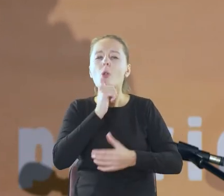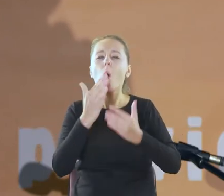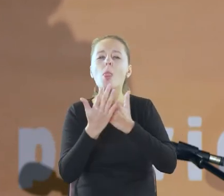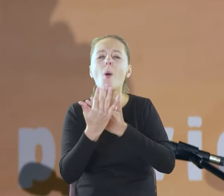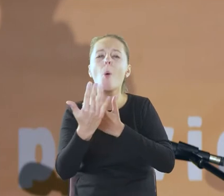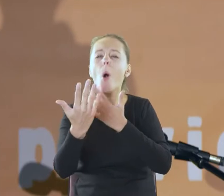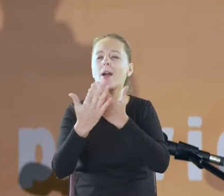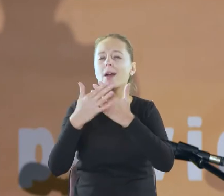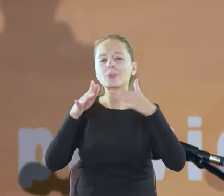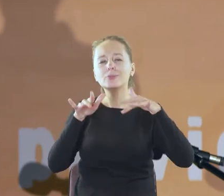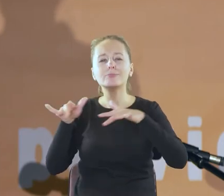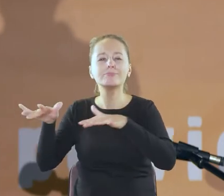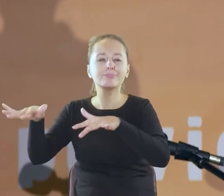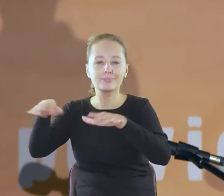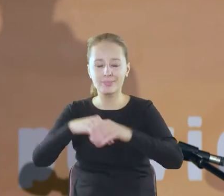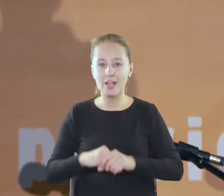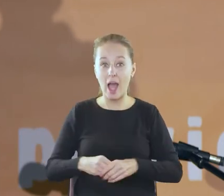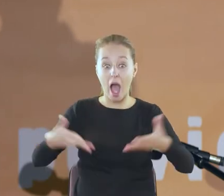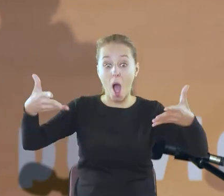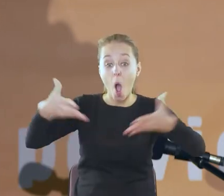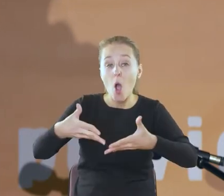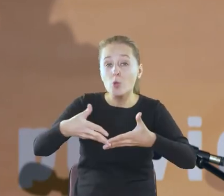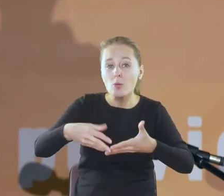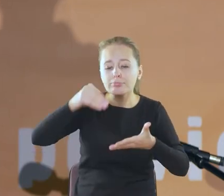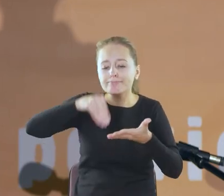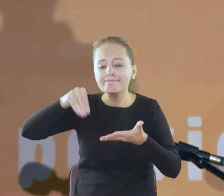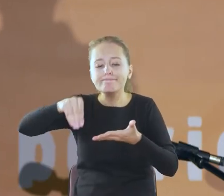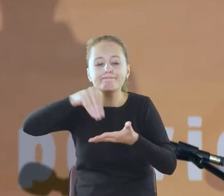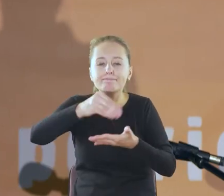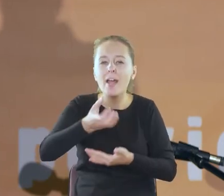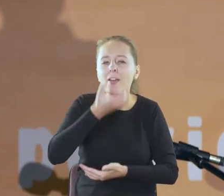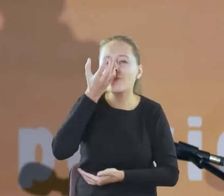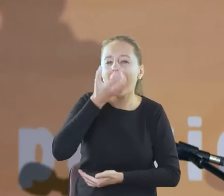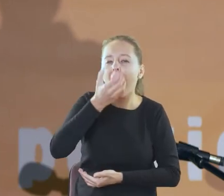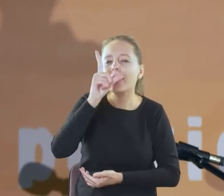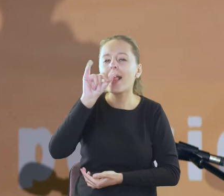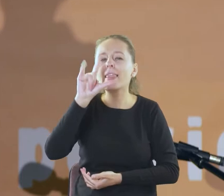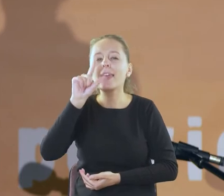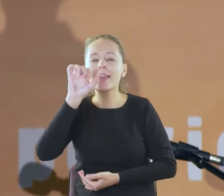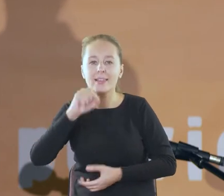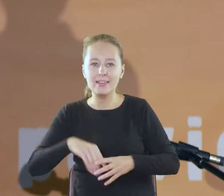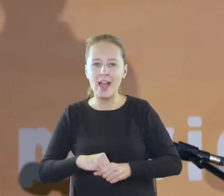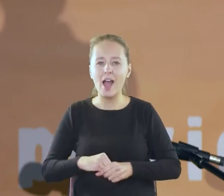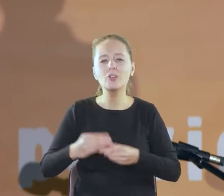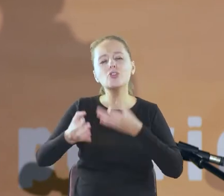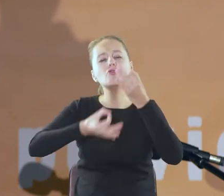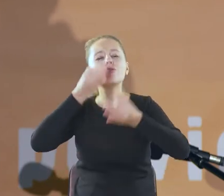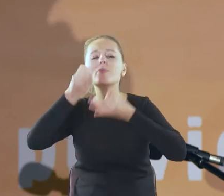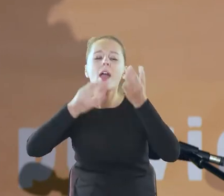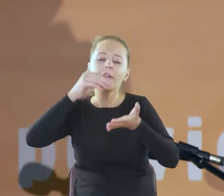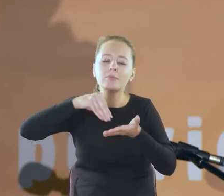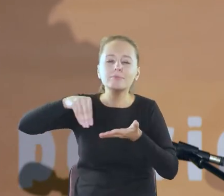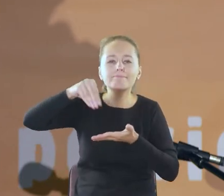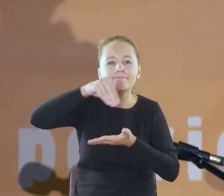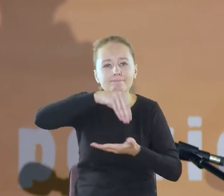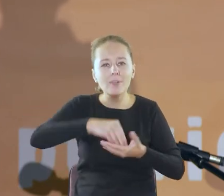Grób lilią zasiewa, zasiewając tak śpiewa. Rośnij kwiecie wysoko, jak Pan